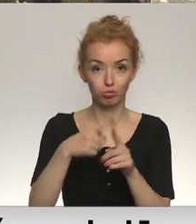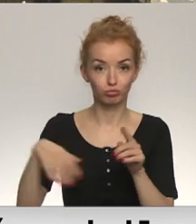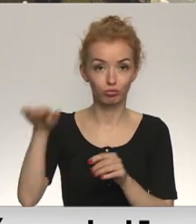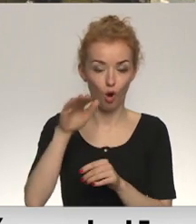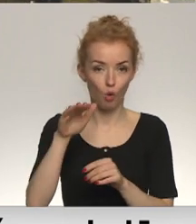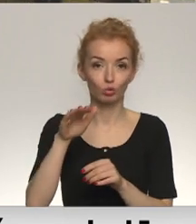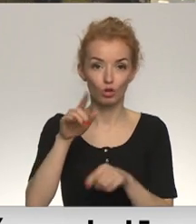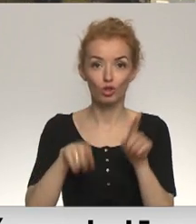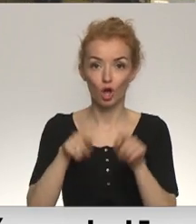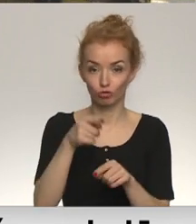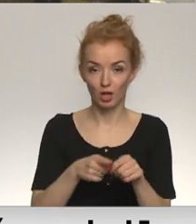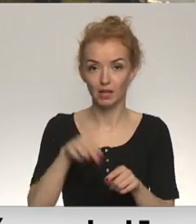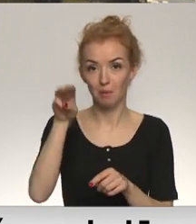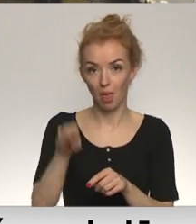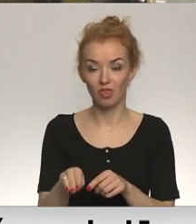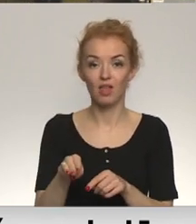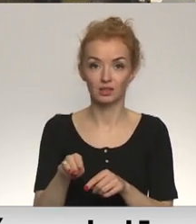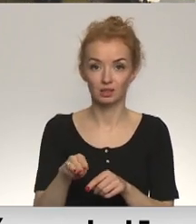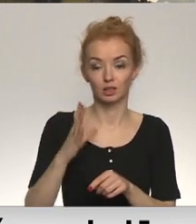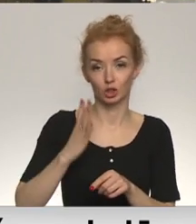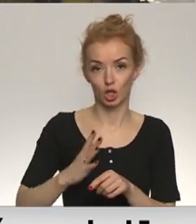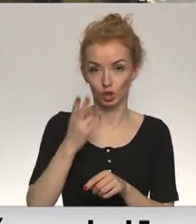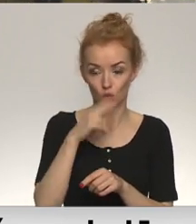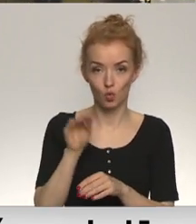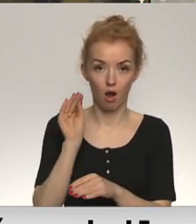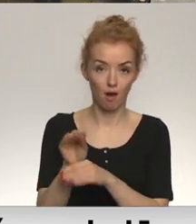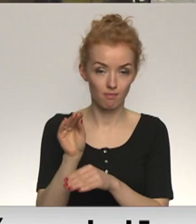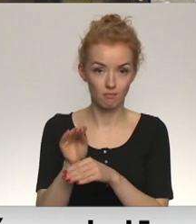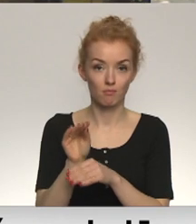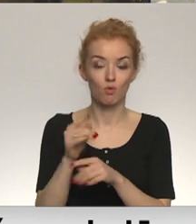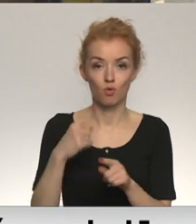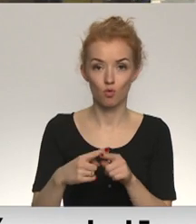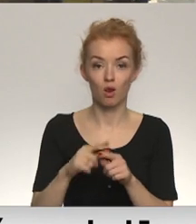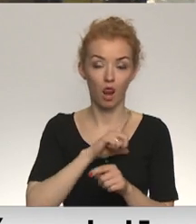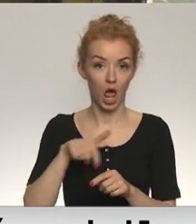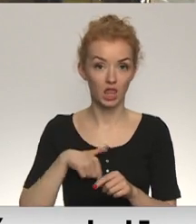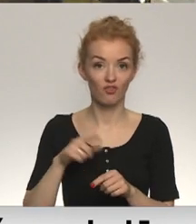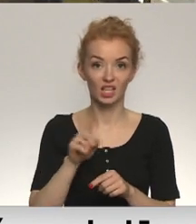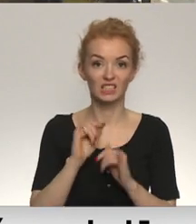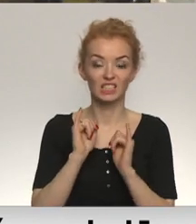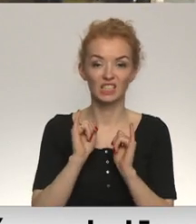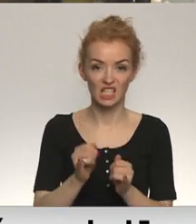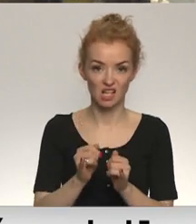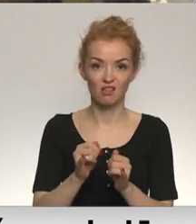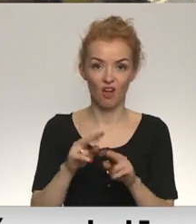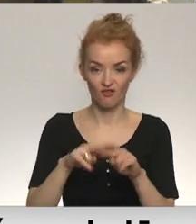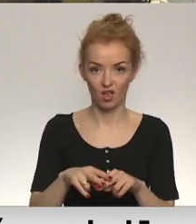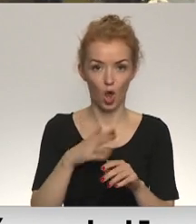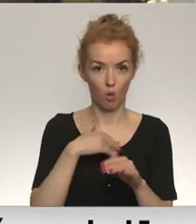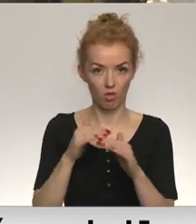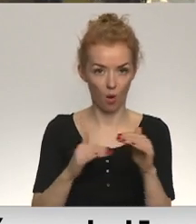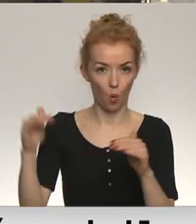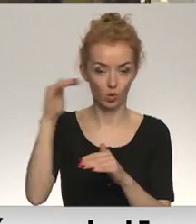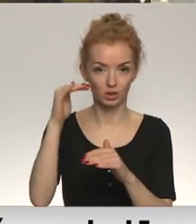vismaz dāžas reizes mēnesī ir saskārušies ar pazemošanu, un Latviju, diemžēl, ir sliktā topa pašā augšgalā.